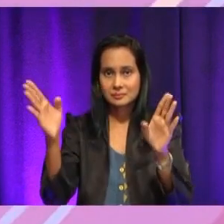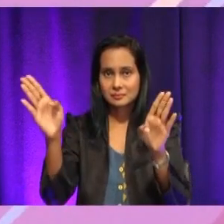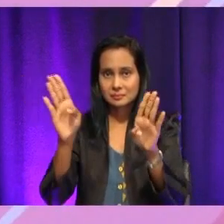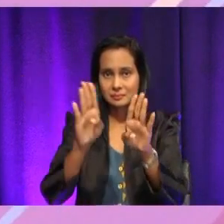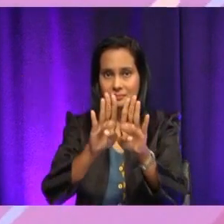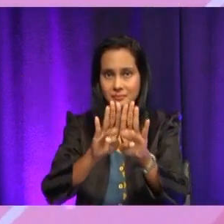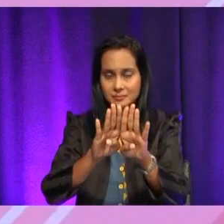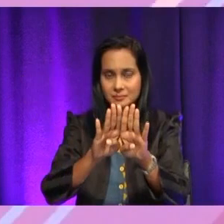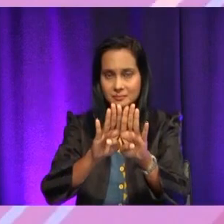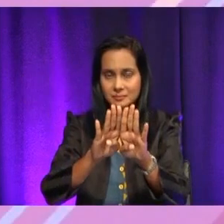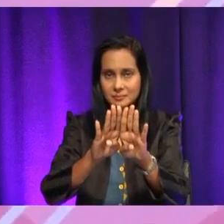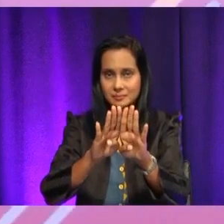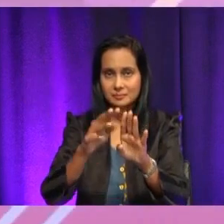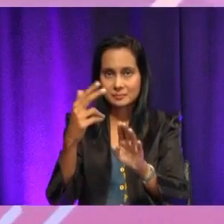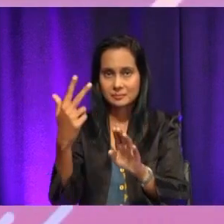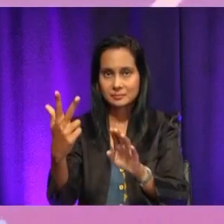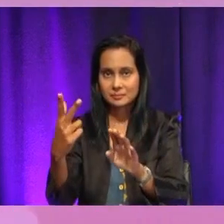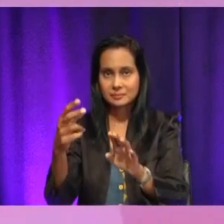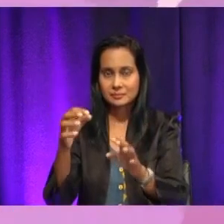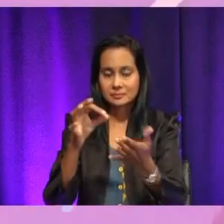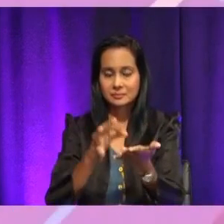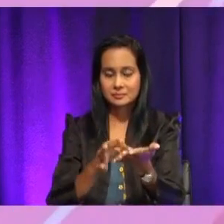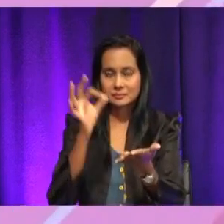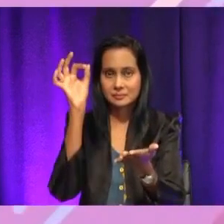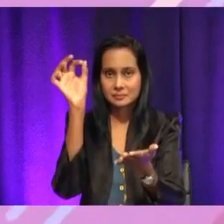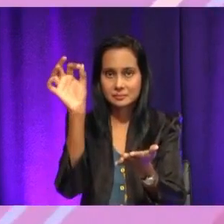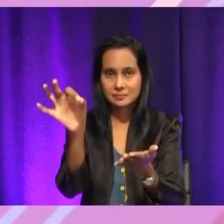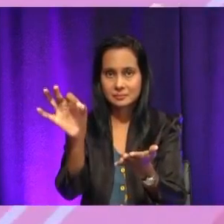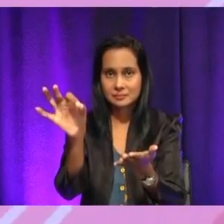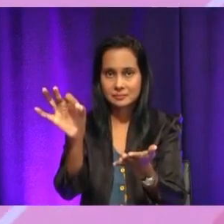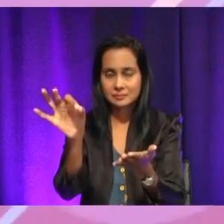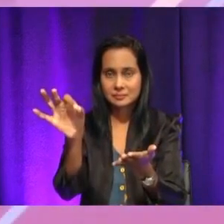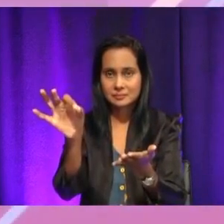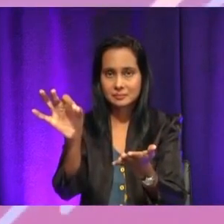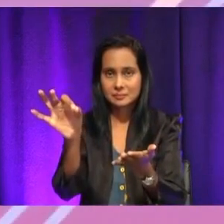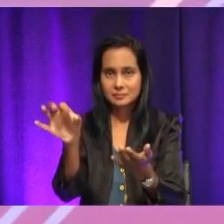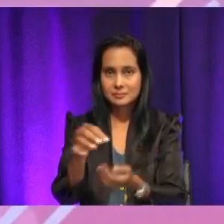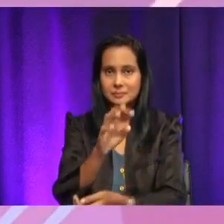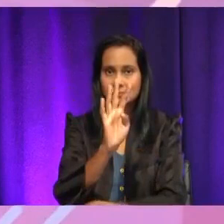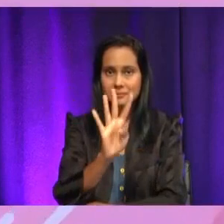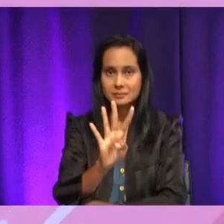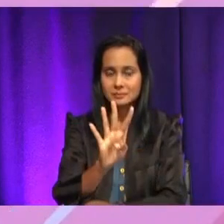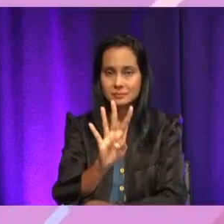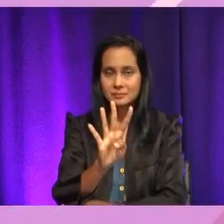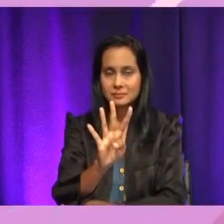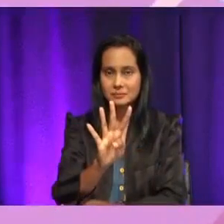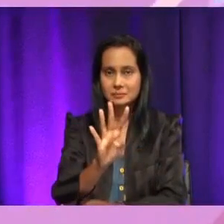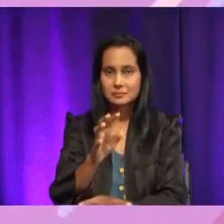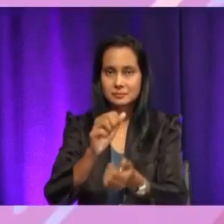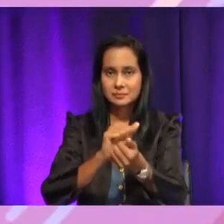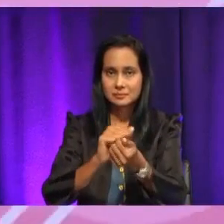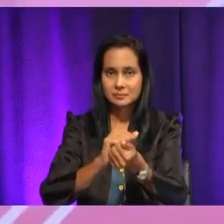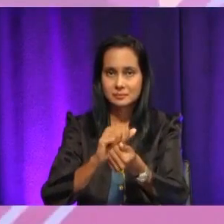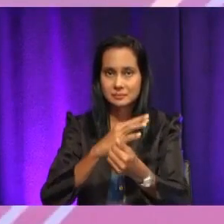Ketiga, sila masukkan token. Keempat, masukkan sabun